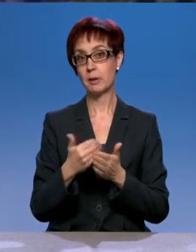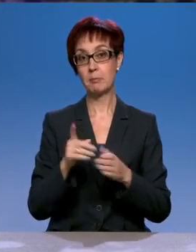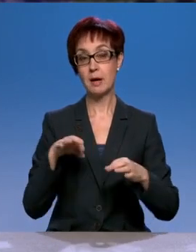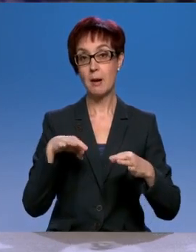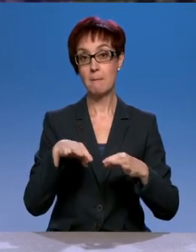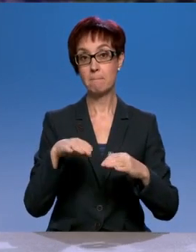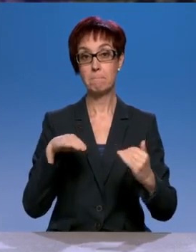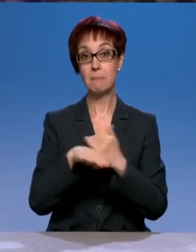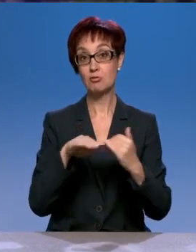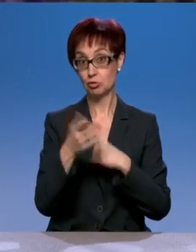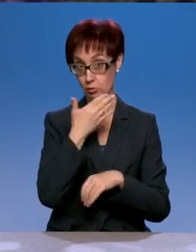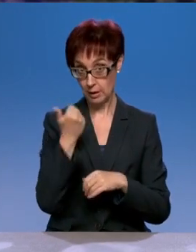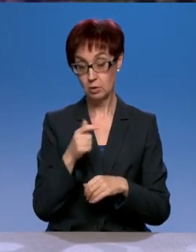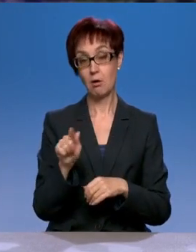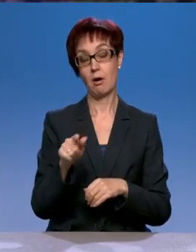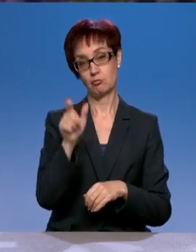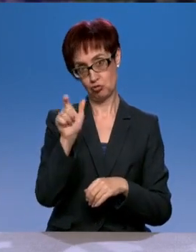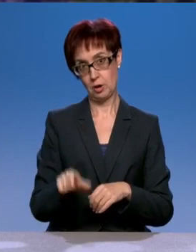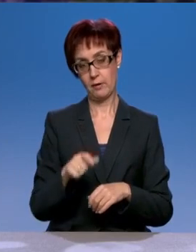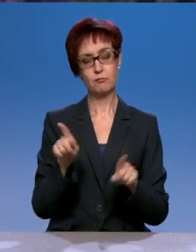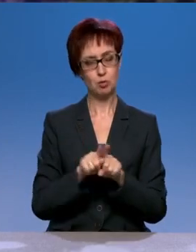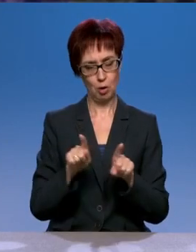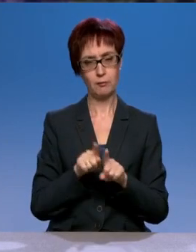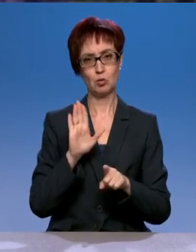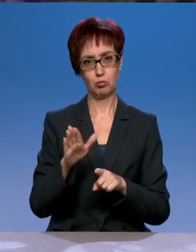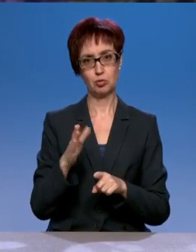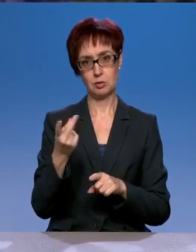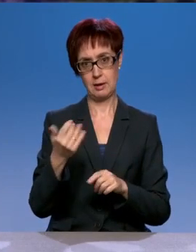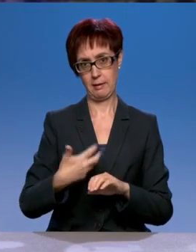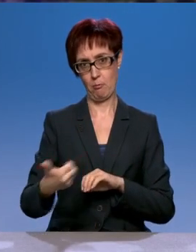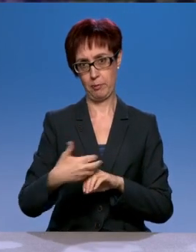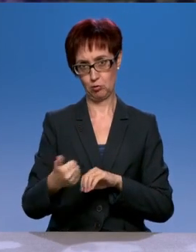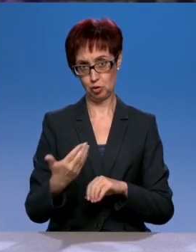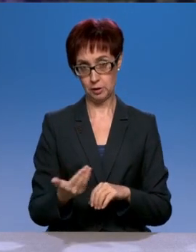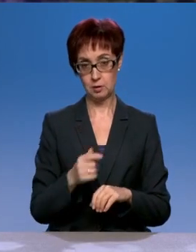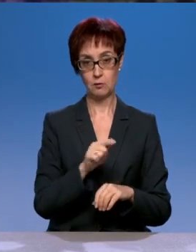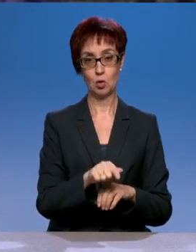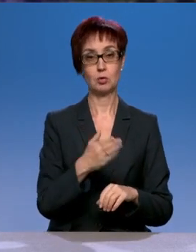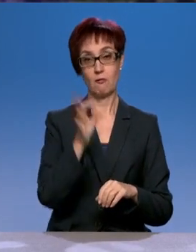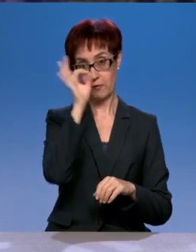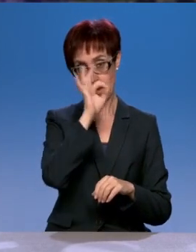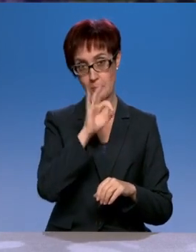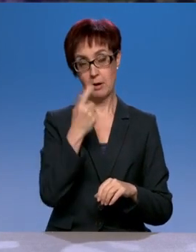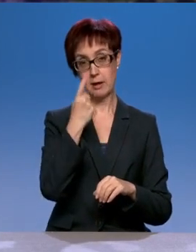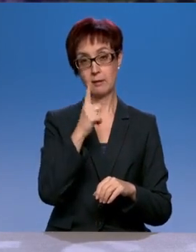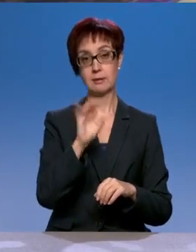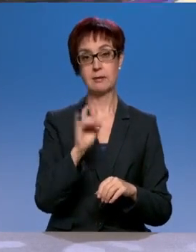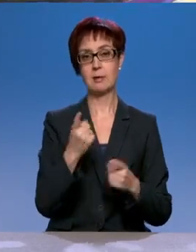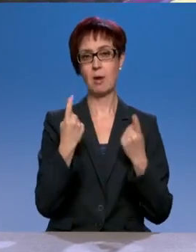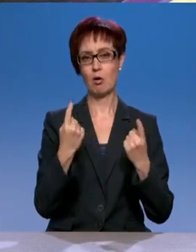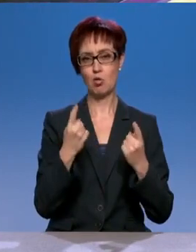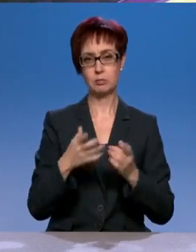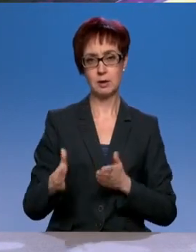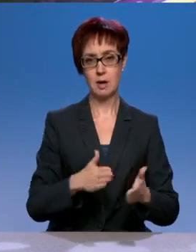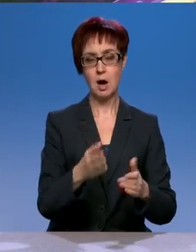оживленных автобанах, ну как вот, по-моему, он один из самых крупных в Германии, А9, вот это вот, который пересекает всю страну, на связи с